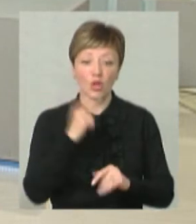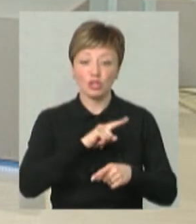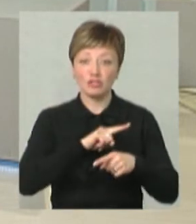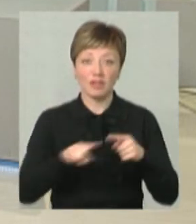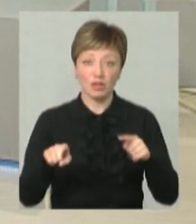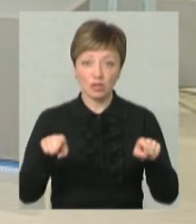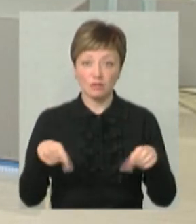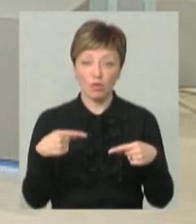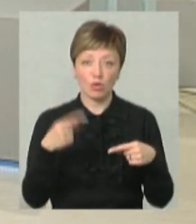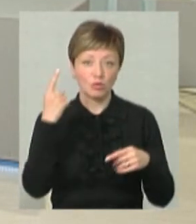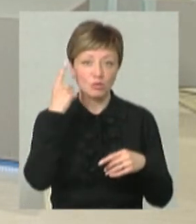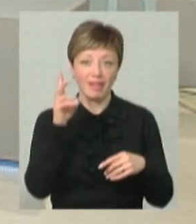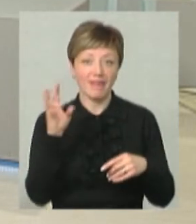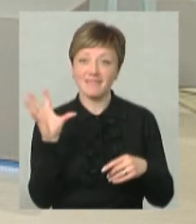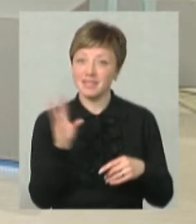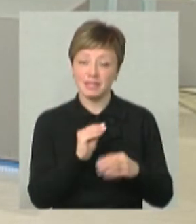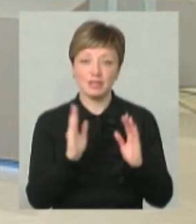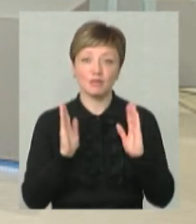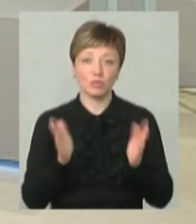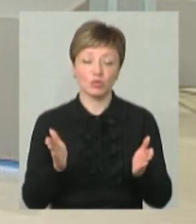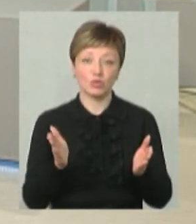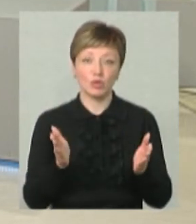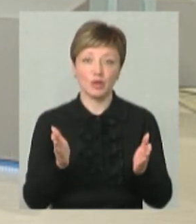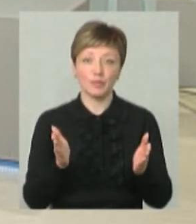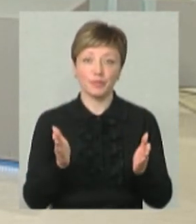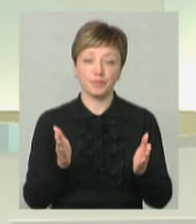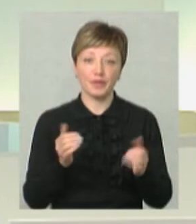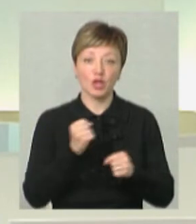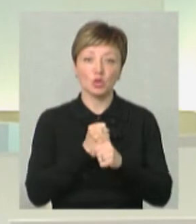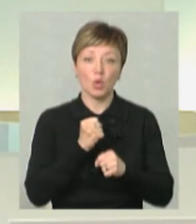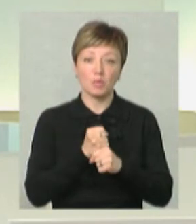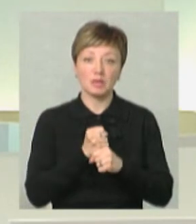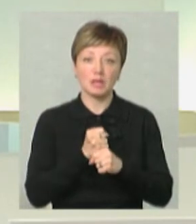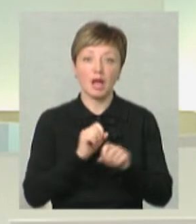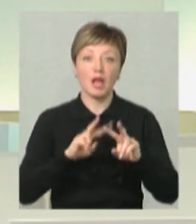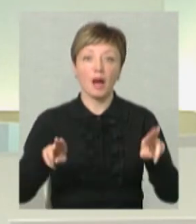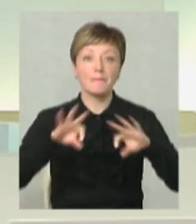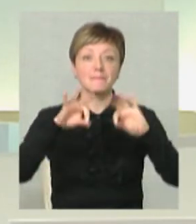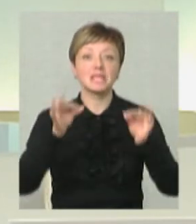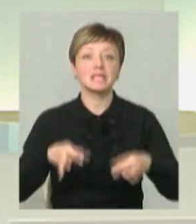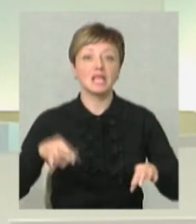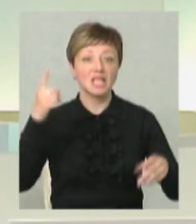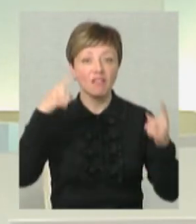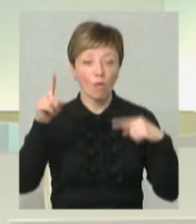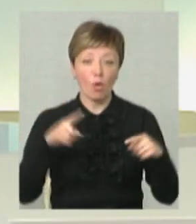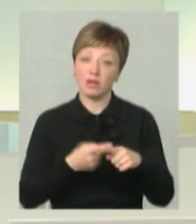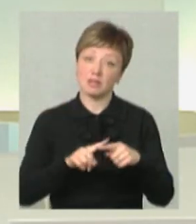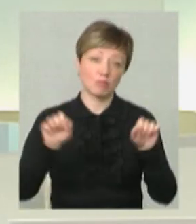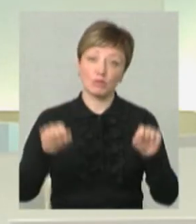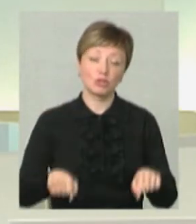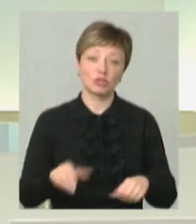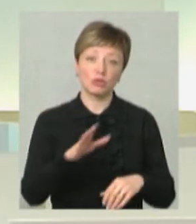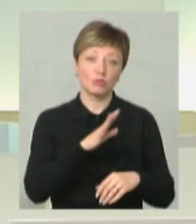швидко, то далеко, думаю, не всі будуть зроблені як мистецтві твори. Бо це може бути,